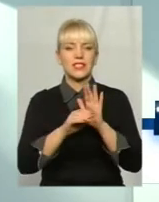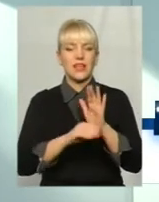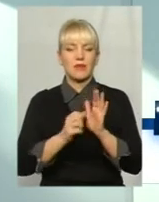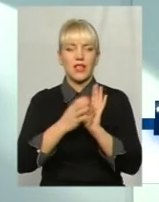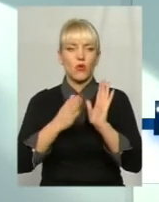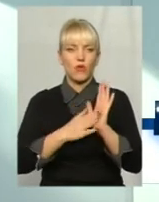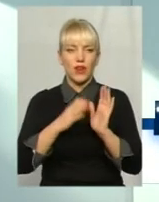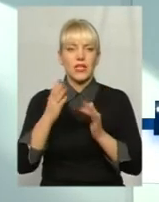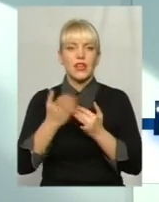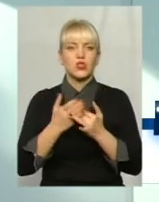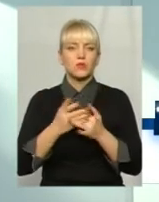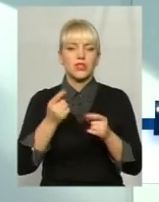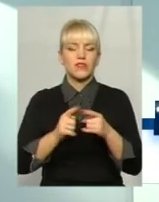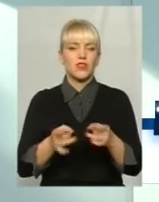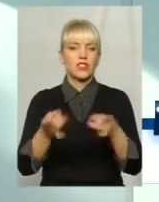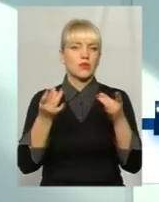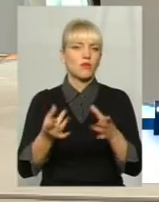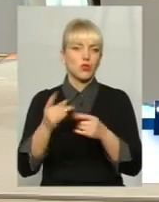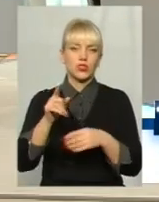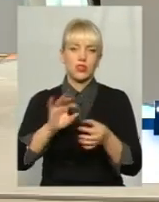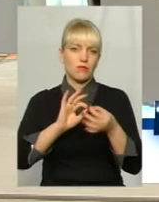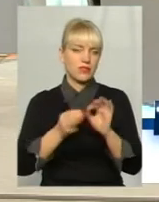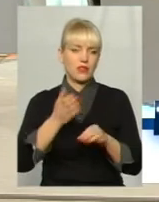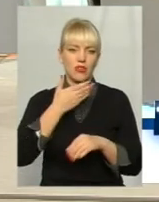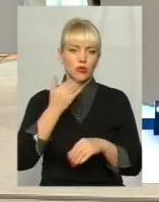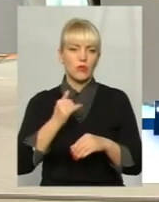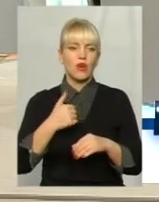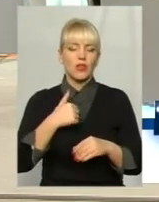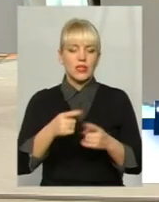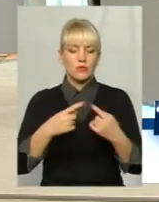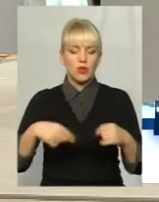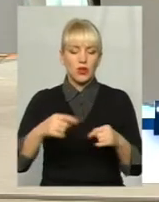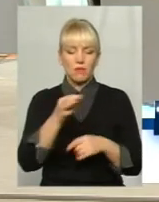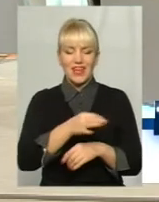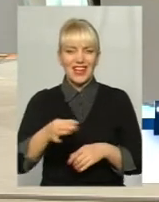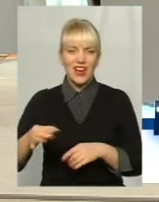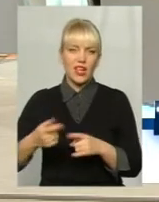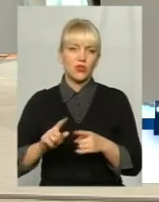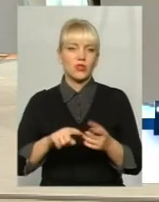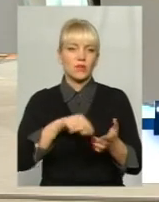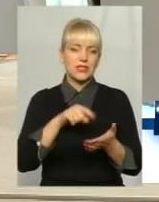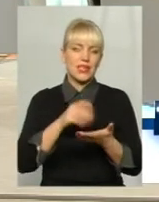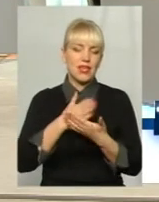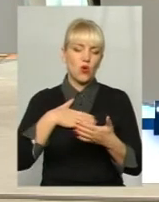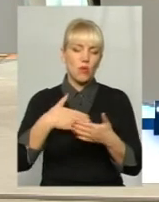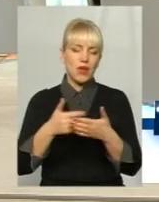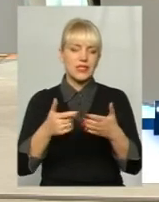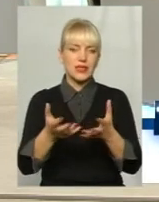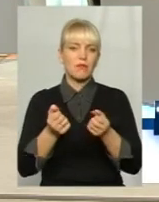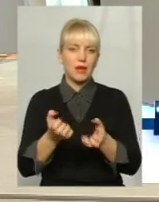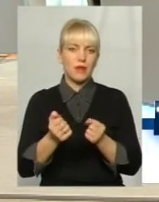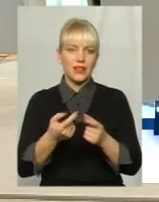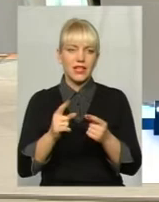субсидій, вона спрощена, там не так складно, і в нас по мікрорайону міста є громадські приймальні, які працюють